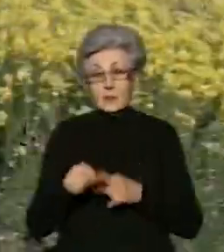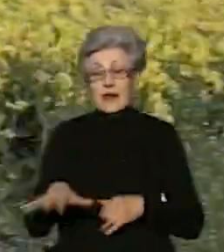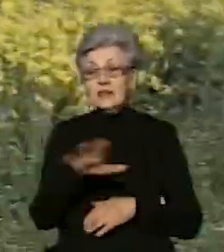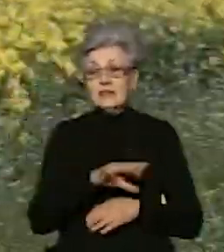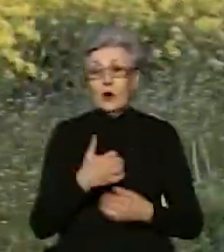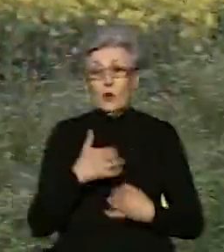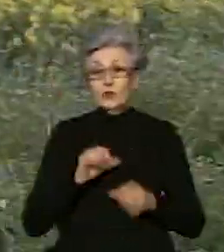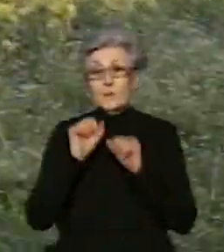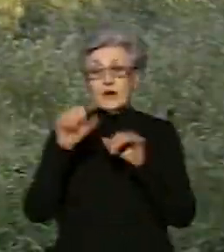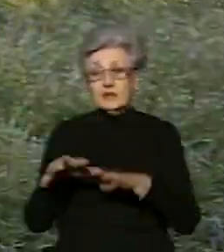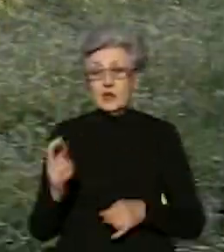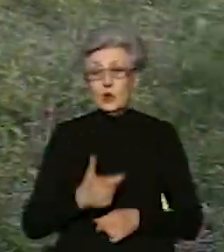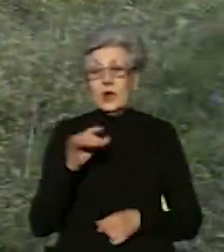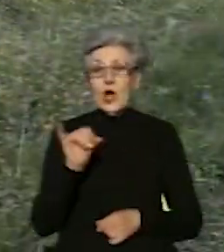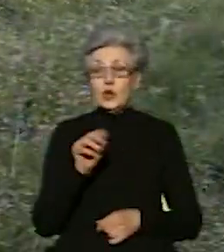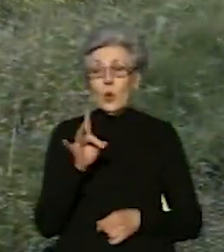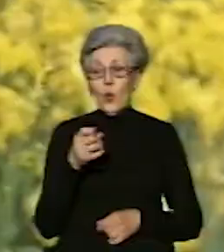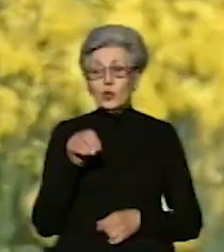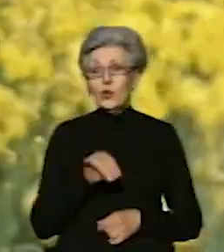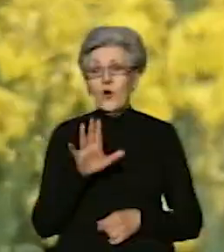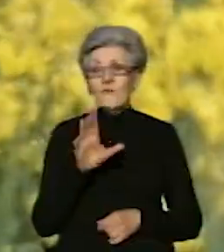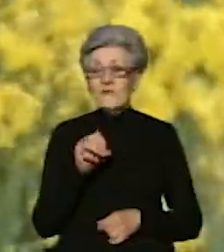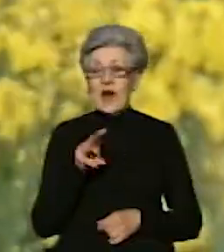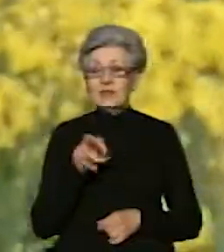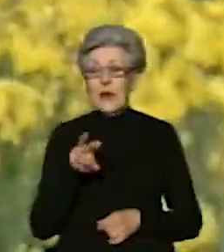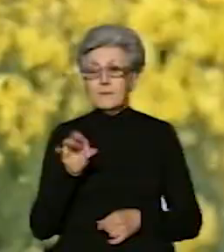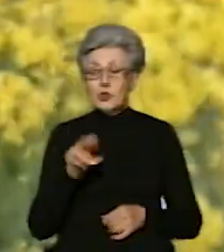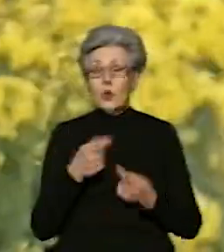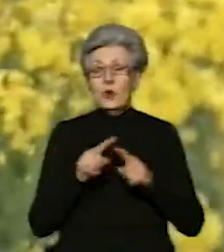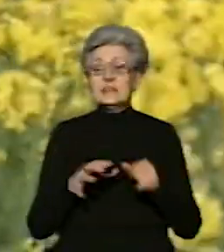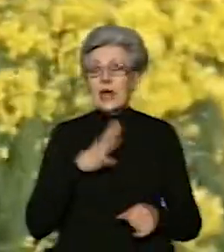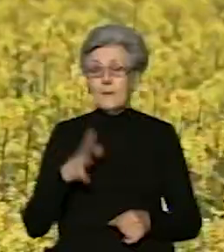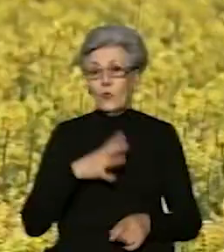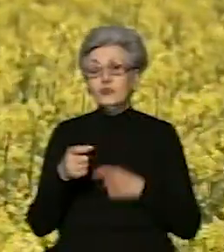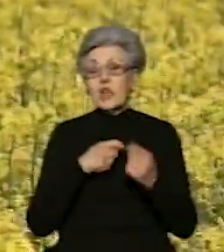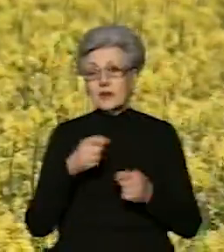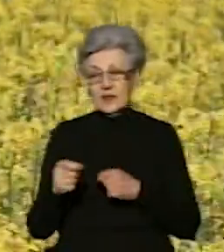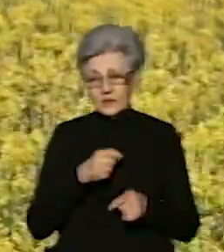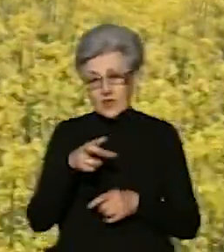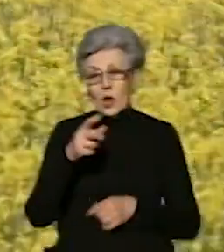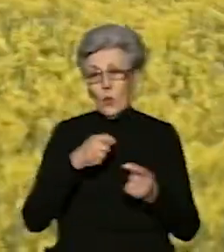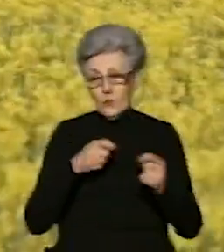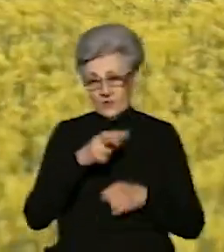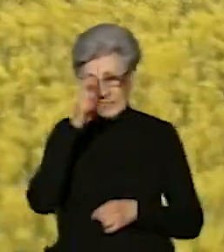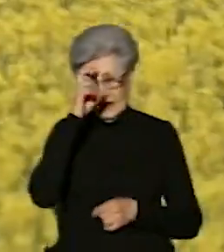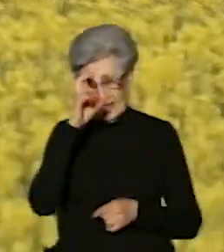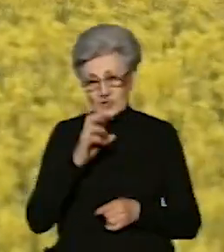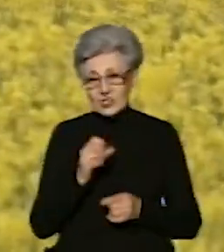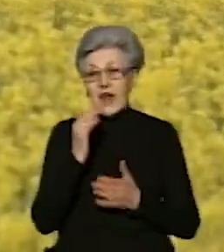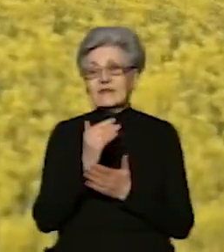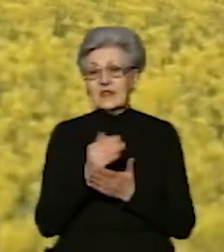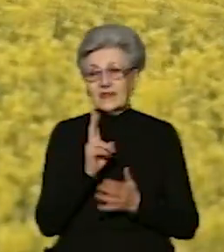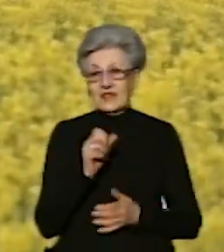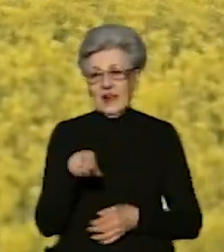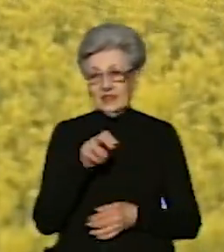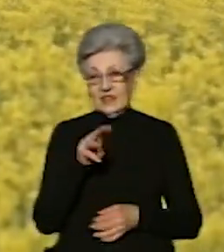передати у власність Юрію Ватаманюку та Сергію Пожівському. Це колишній керівник управління Держгеокадастру та його заступник. Інформацію нам